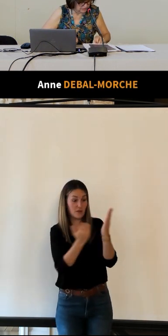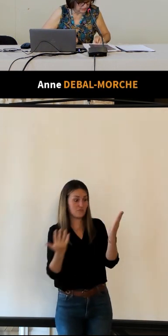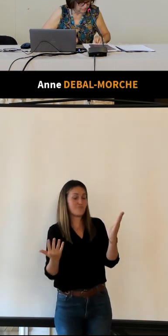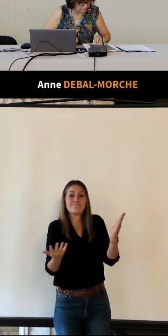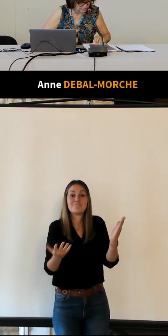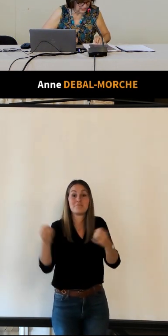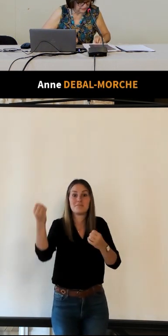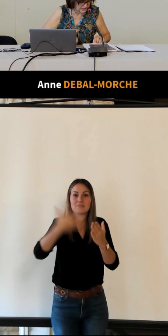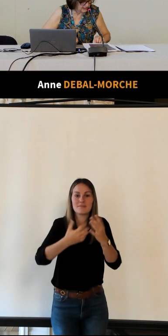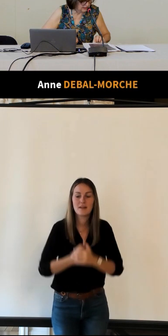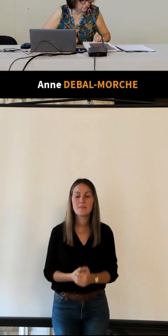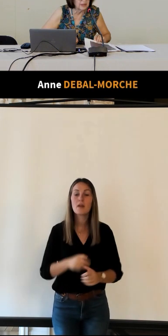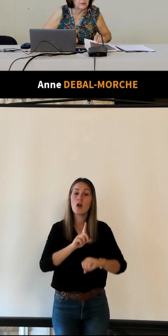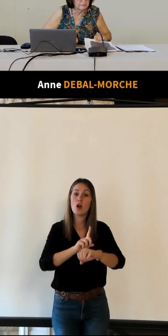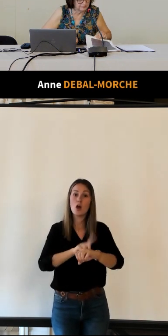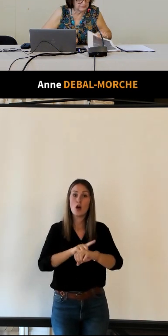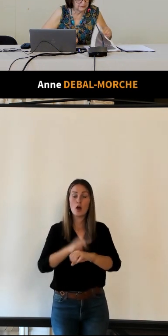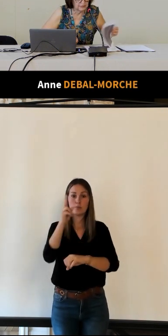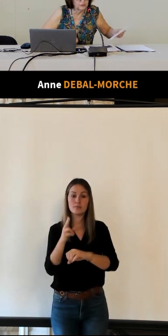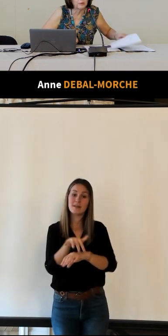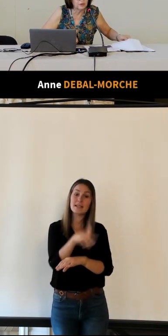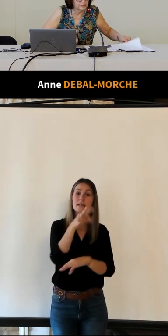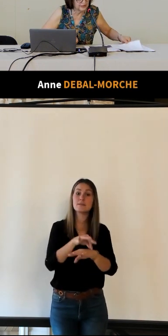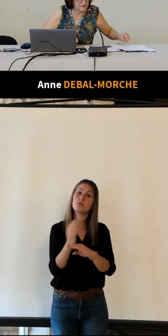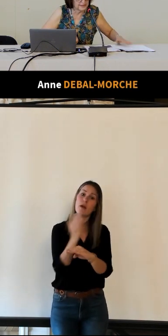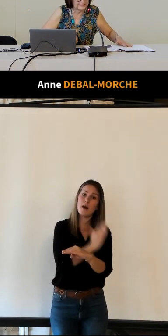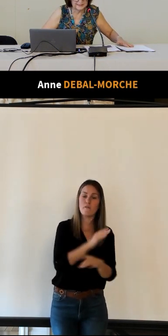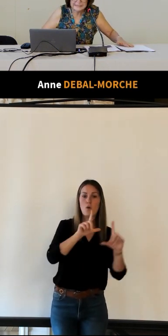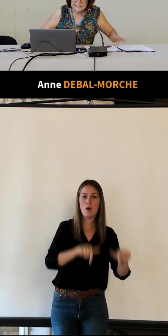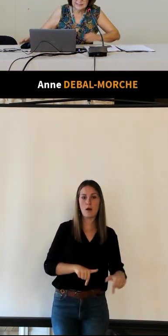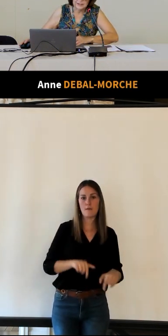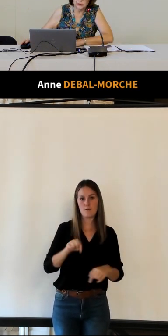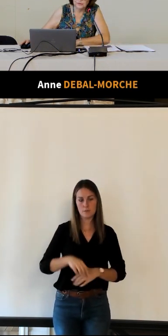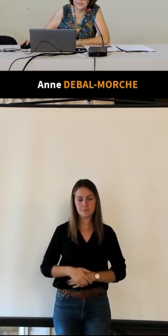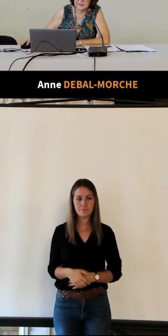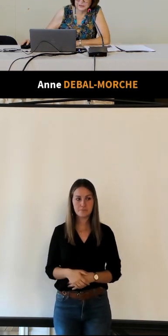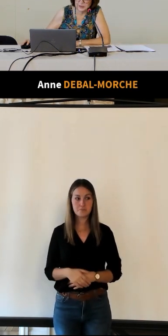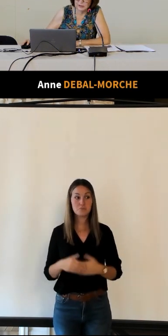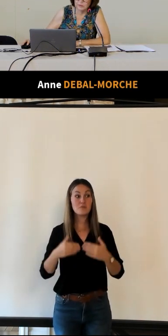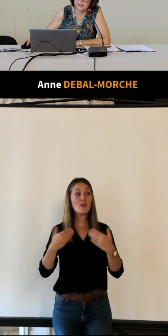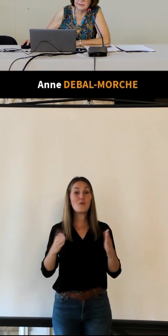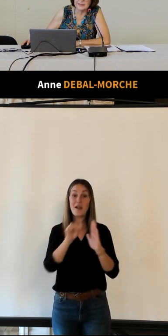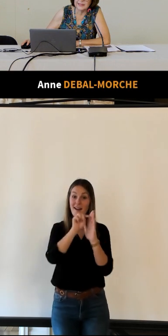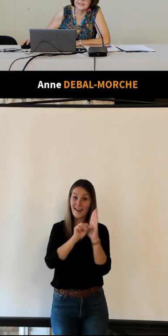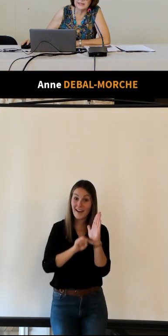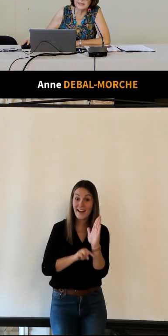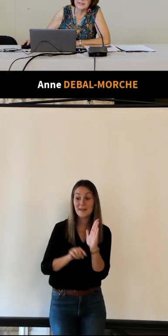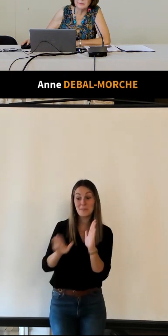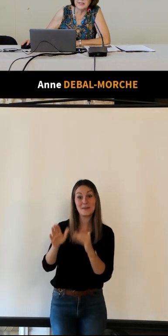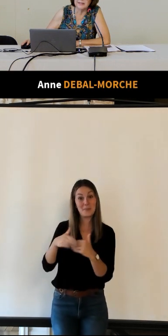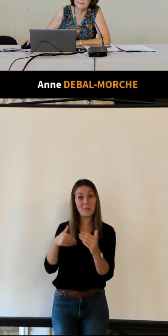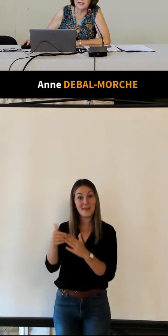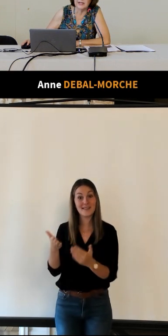se présenter aux heures de service un quart d'heure avant de prendre leur travail donc voilà ce règlement qui a été